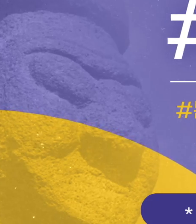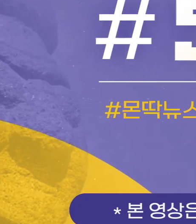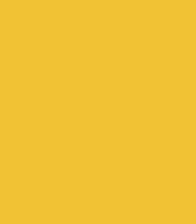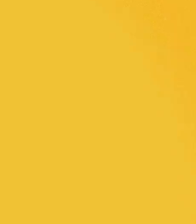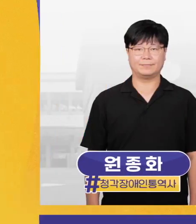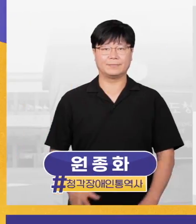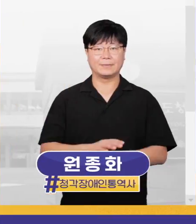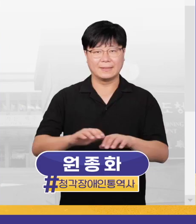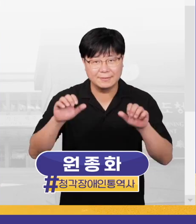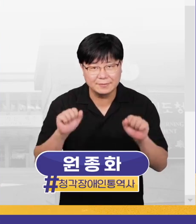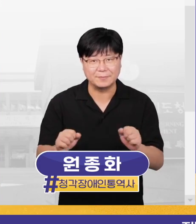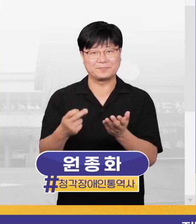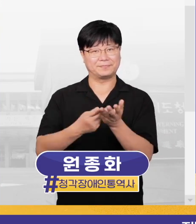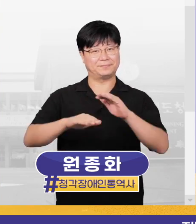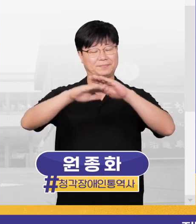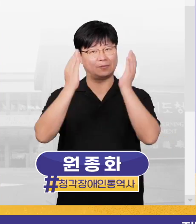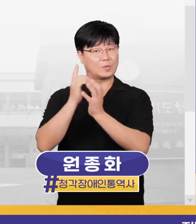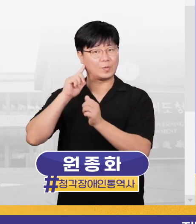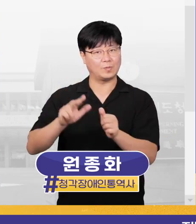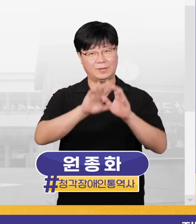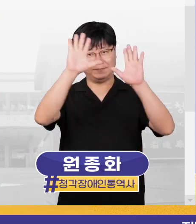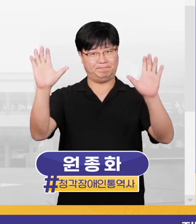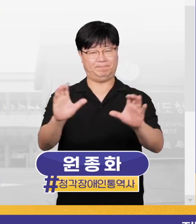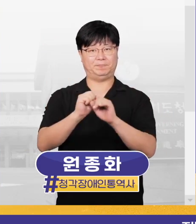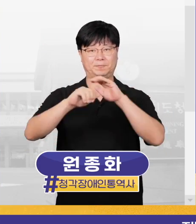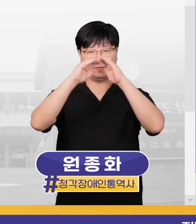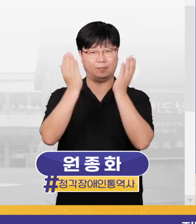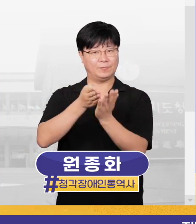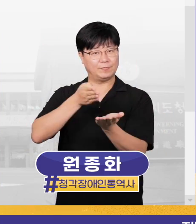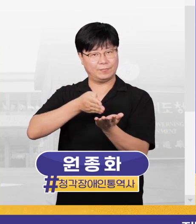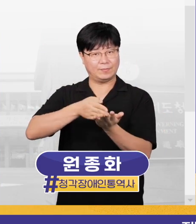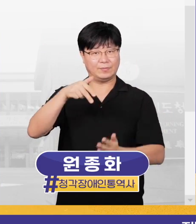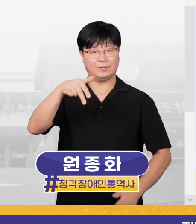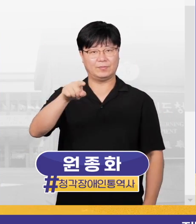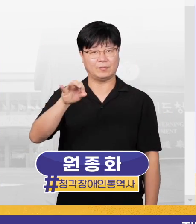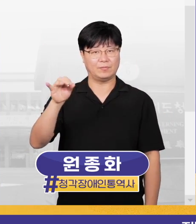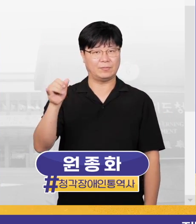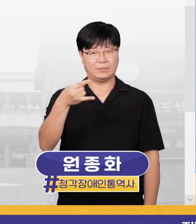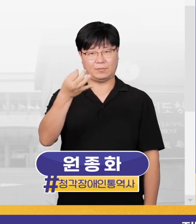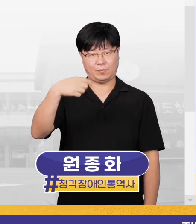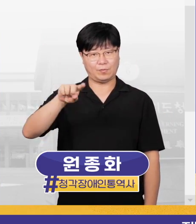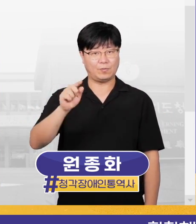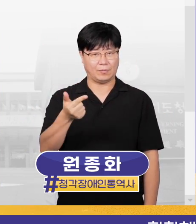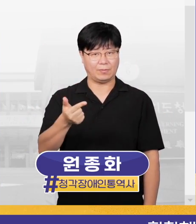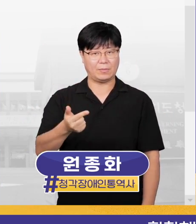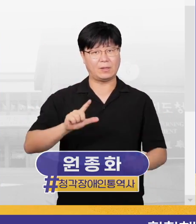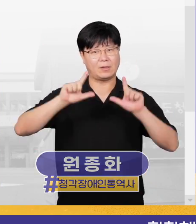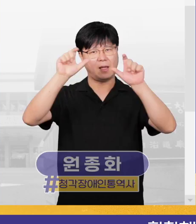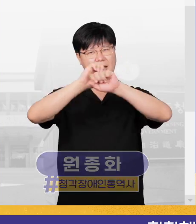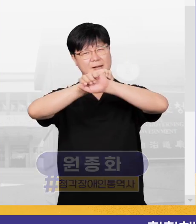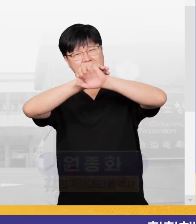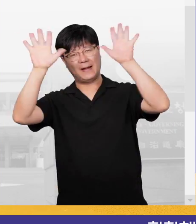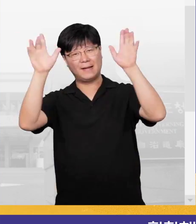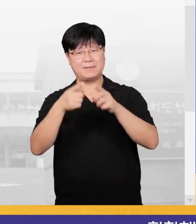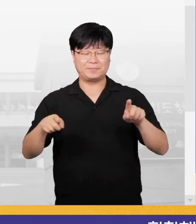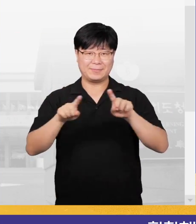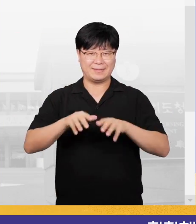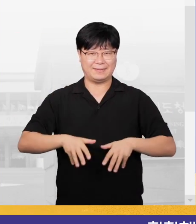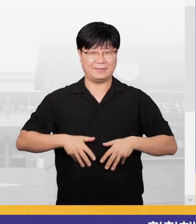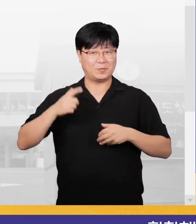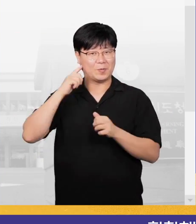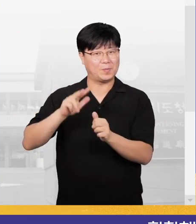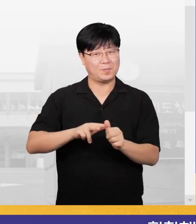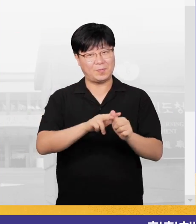안녕하세요. 제주의 모든 정보를 한눈에 몬땅뉴스의 정의원입니다. 화창해진 날씨와 함께